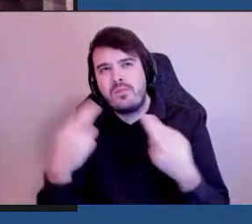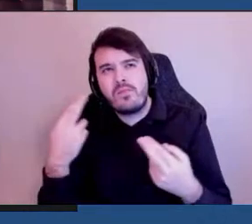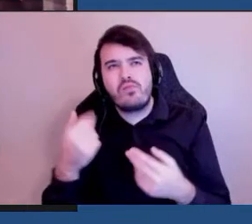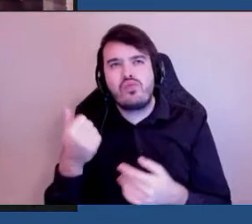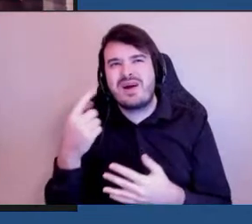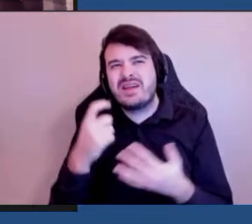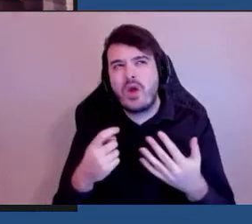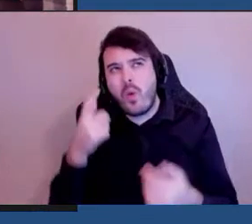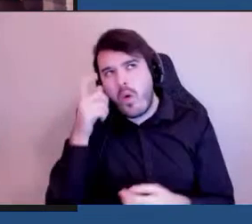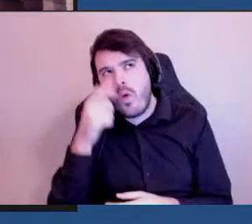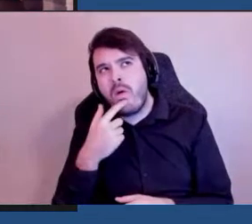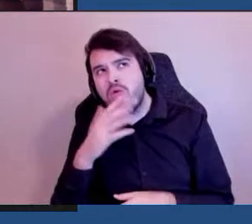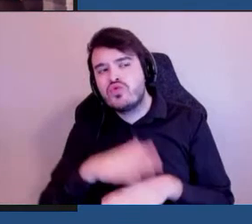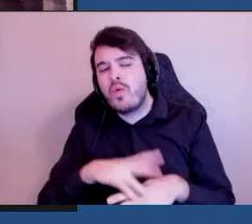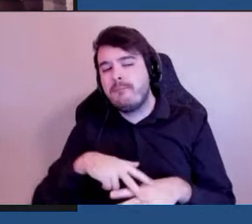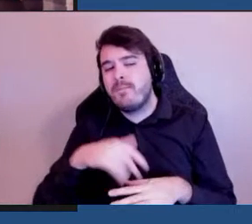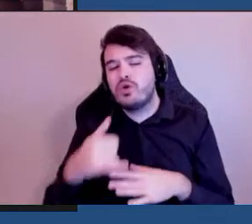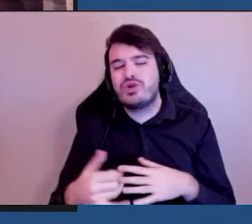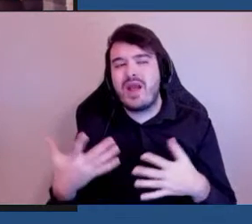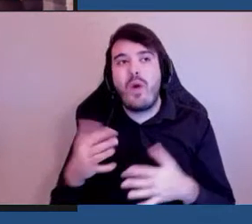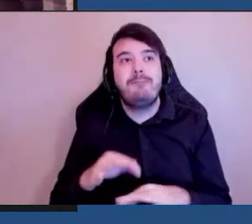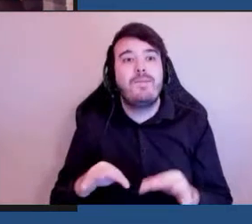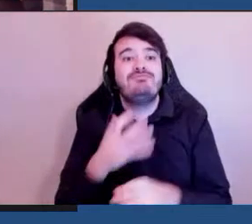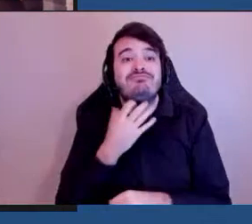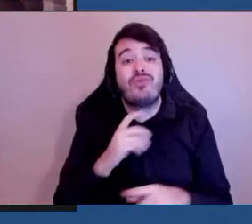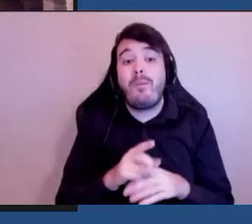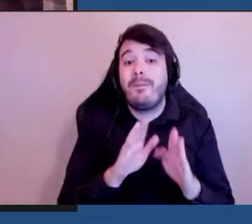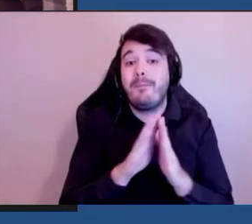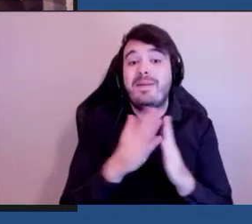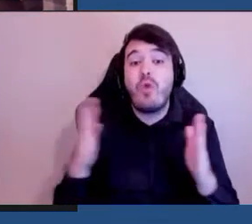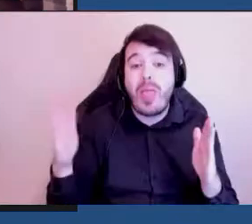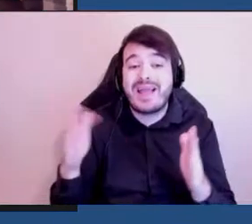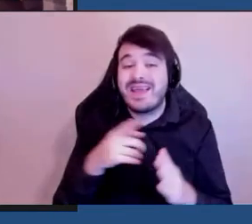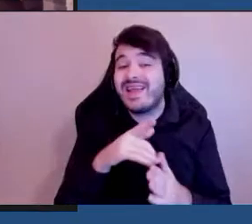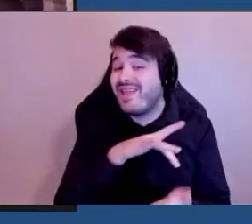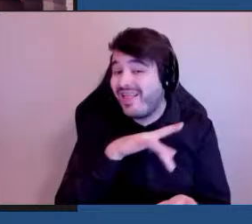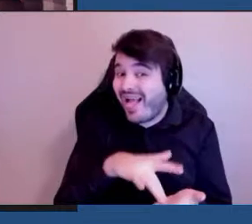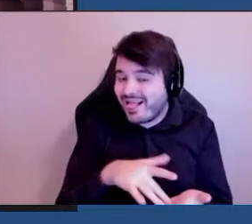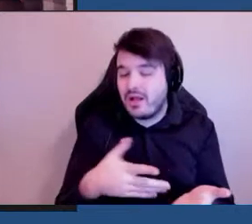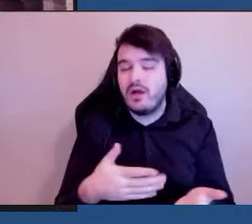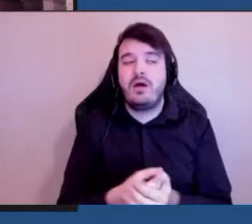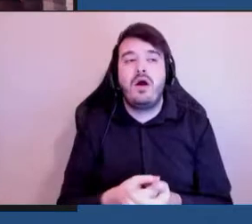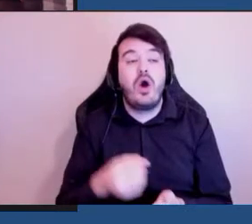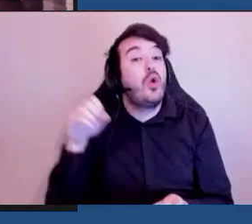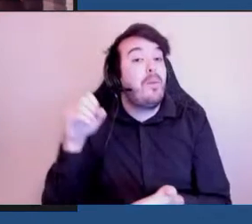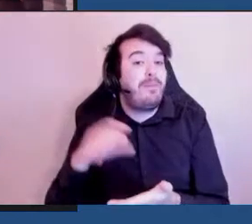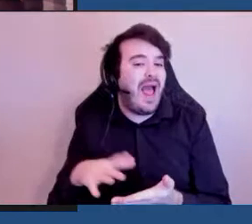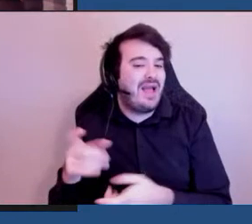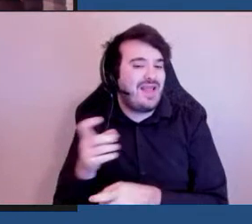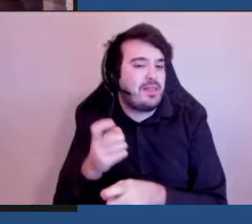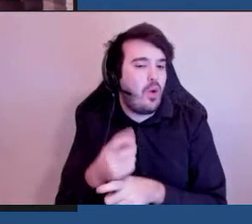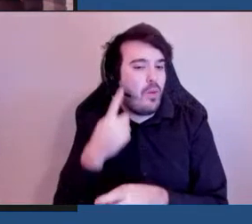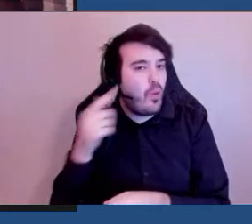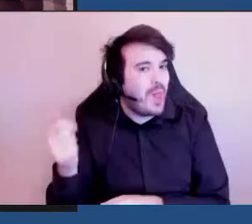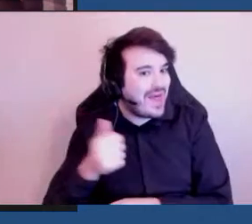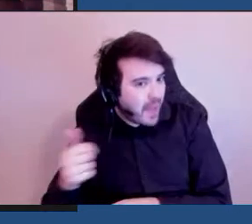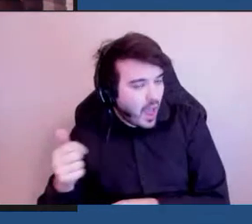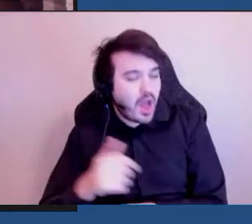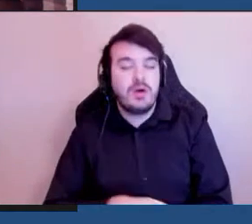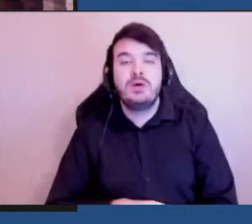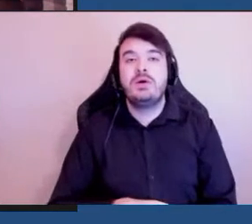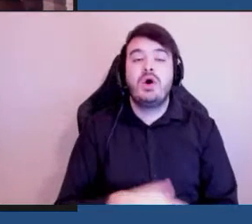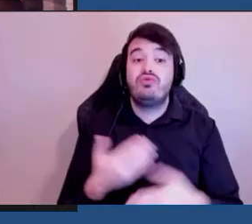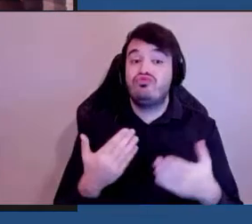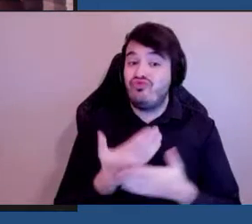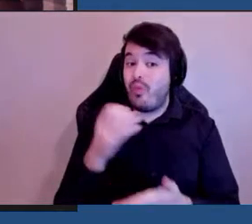les projets qui me sont chers, tels que la bibliothèque centrale, le plan directeur pour le transport, le nouveau